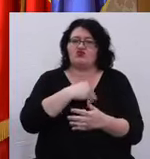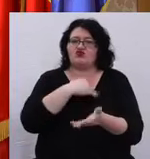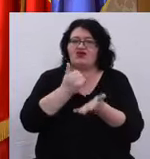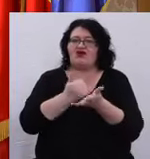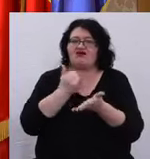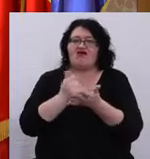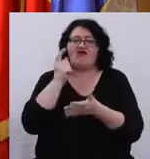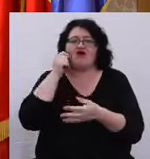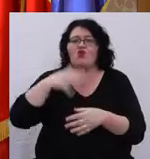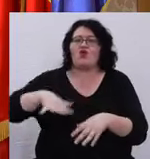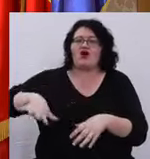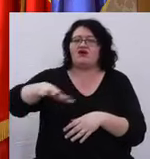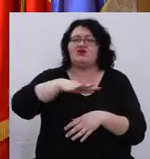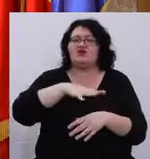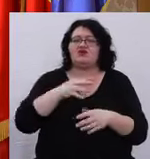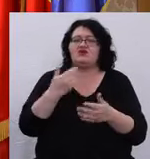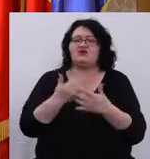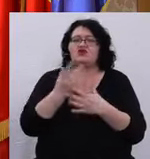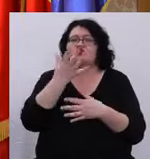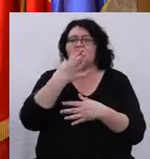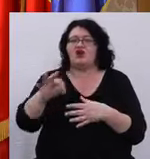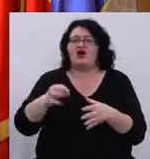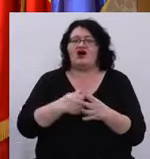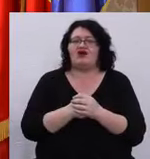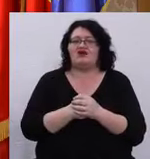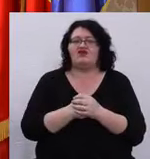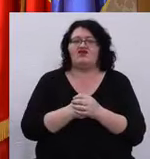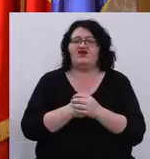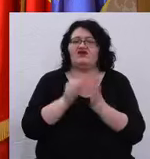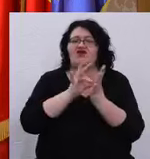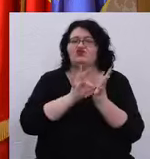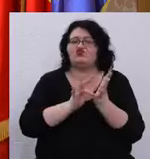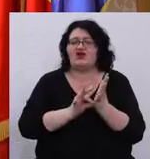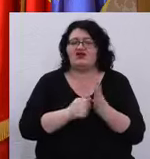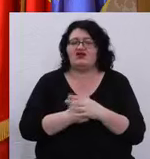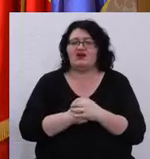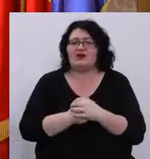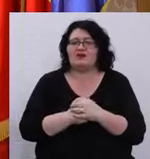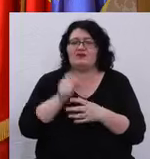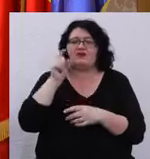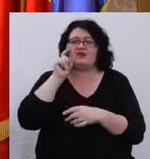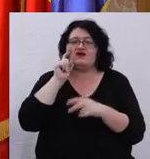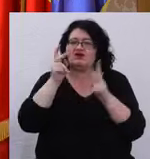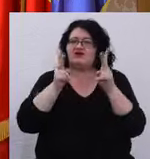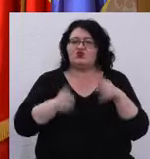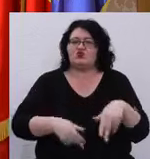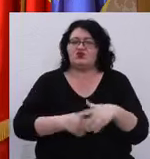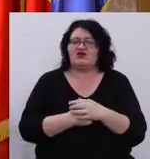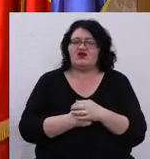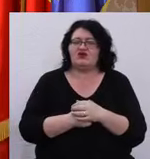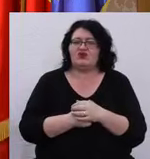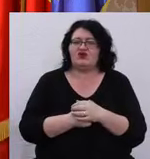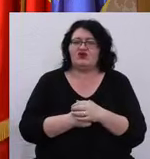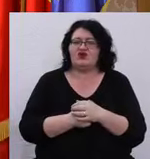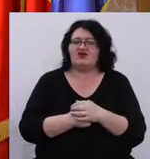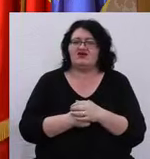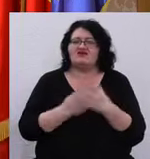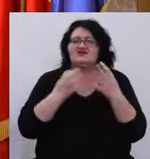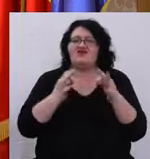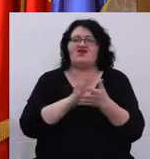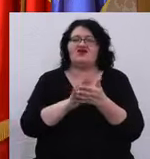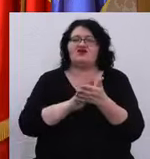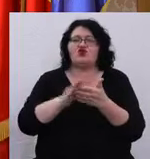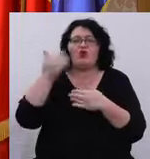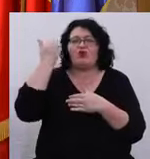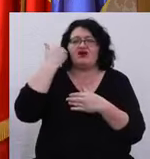reală a oamenilor pentru o alt fel de agendă. Și cred că nu trebuie să avem nicio